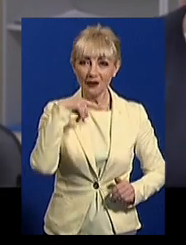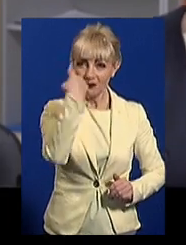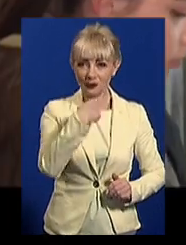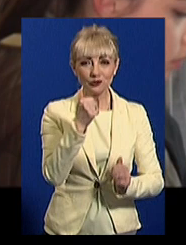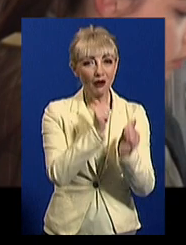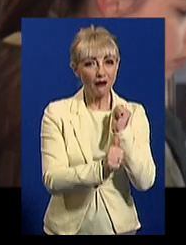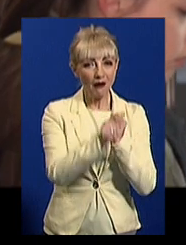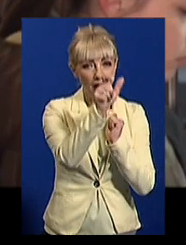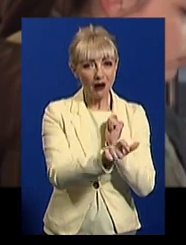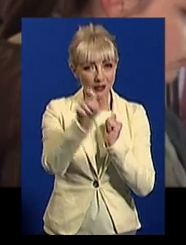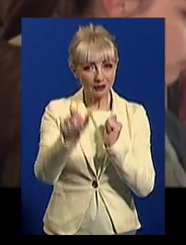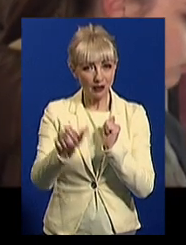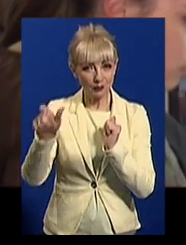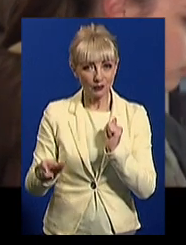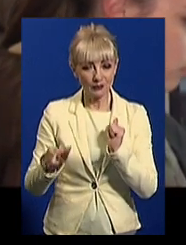кожному.